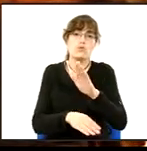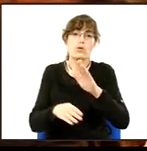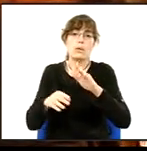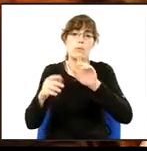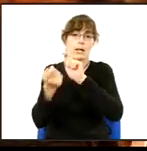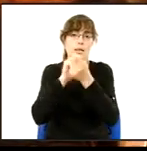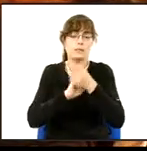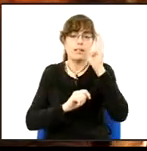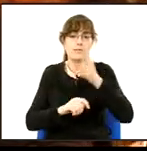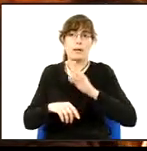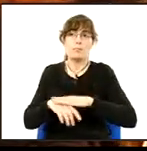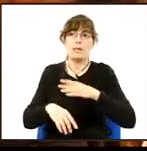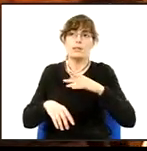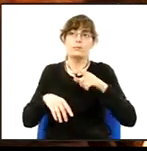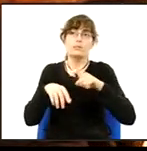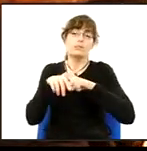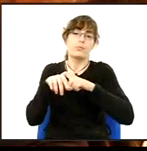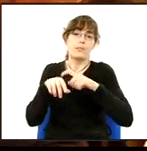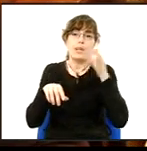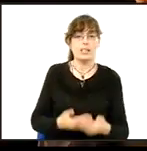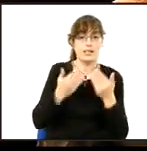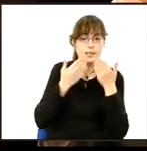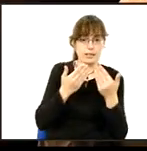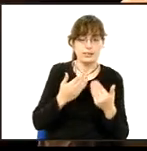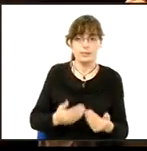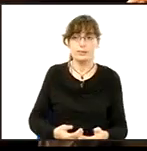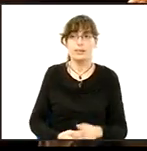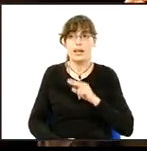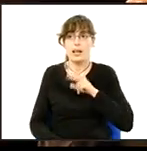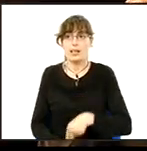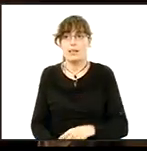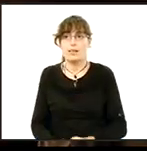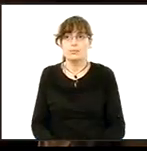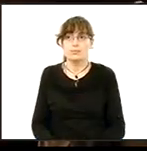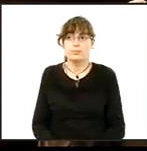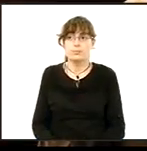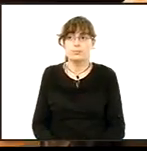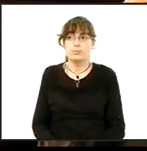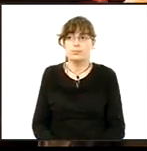per la incorporació de la perspectiva de gènere a l'urbanisme municipal. Senyor Anglada. Sí, bé, gràcies.